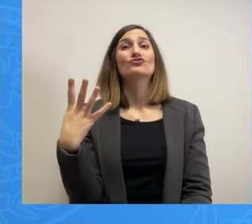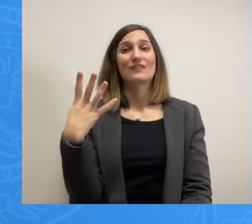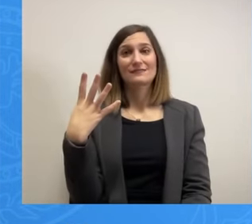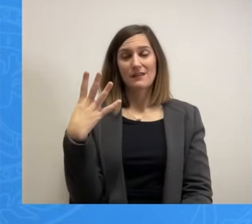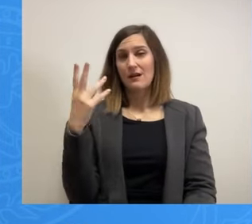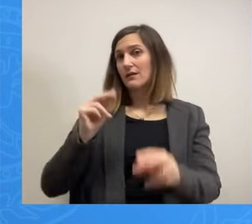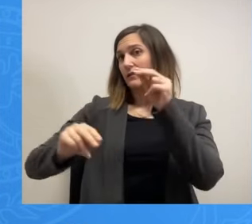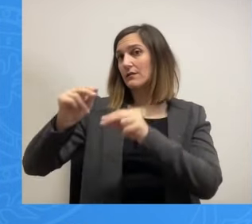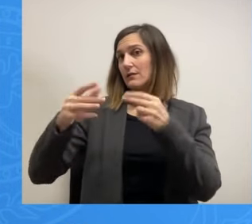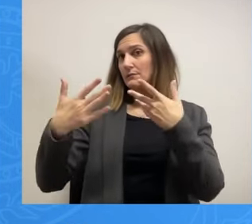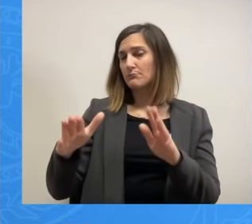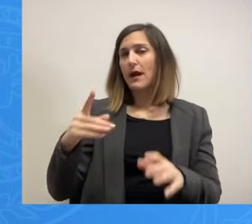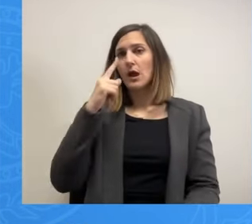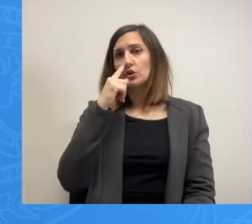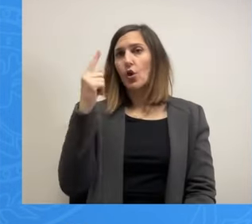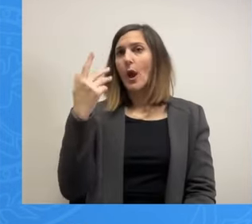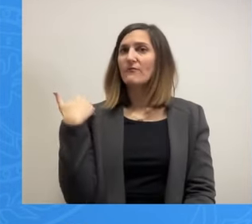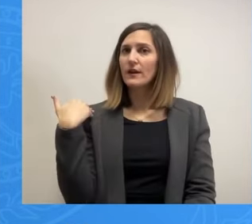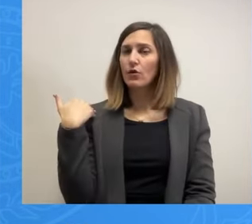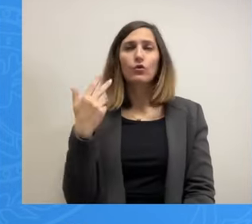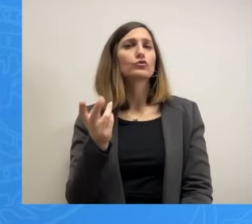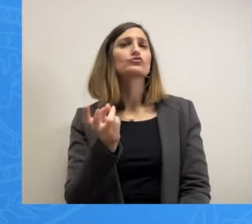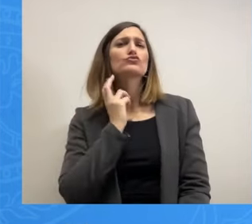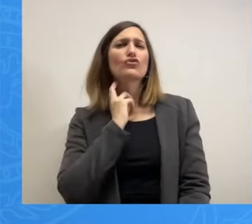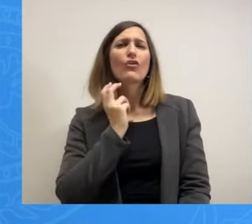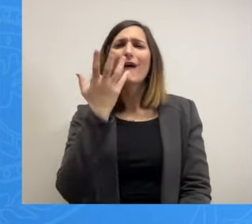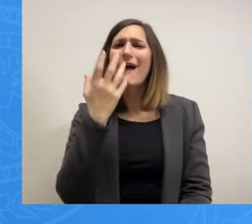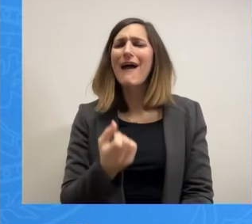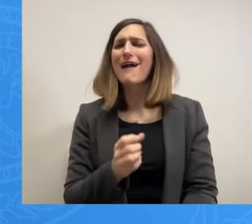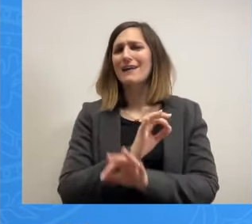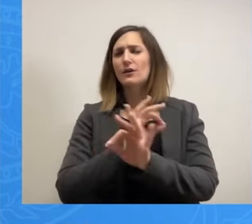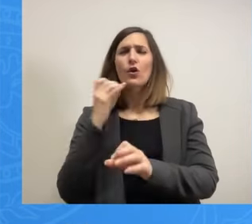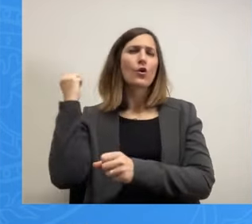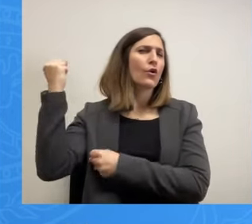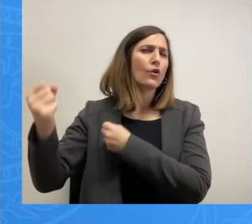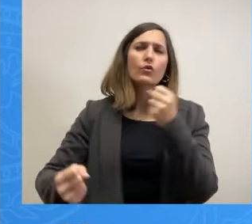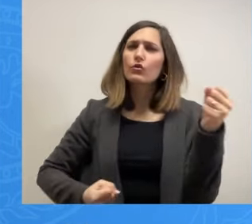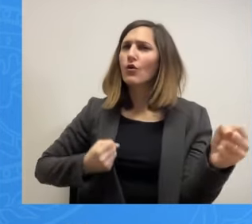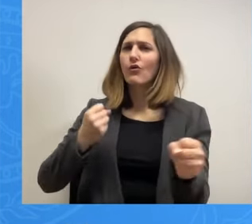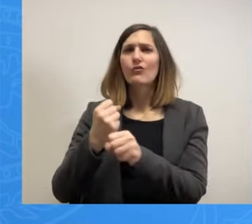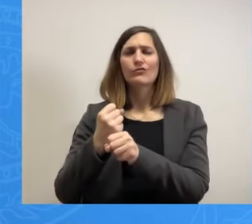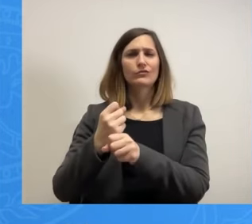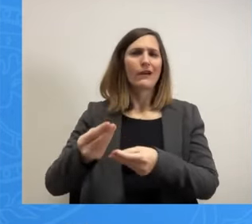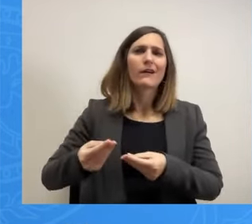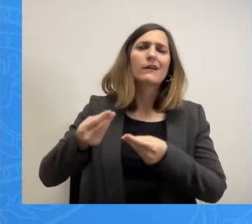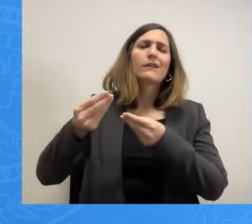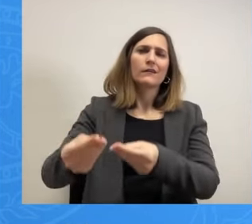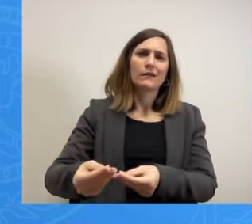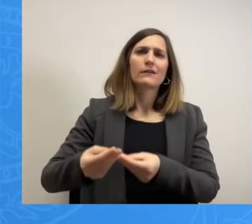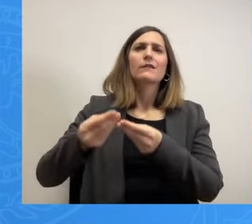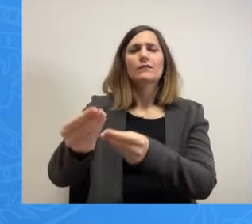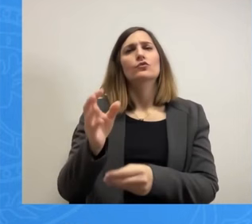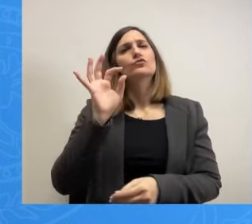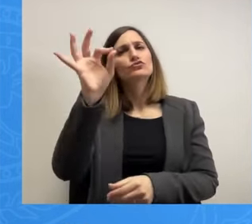Νοέμβριο με κωδικούς. Για πάρα πολλά χρόνια μεταφέρονται απαλωτριώσεις για αγορές